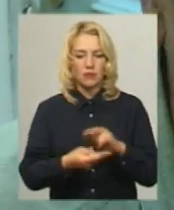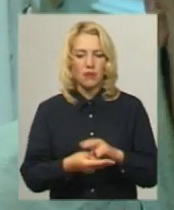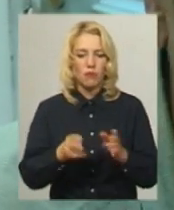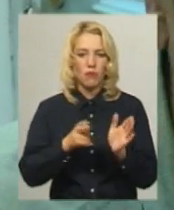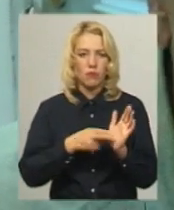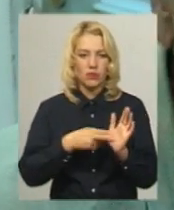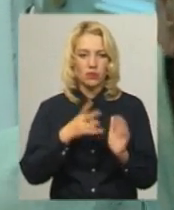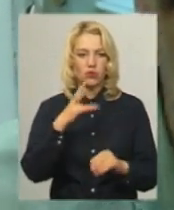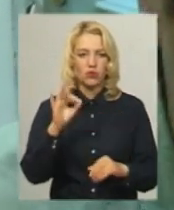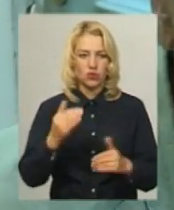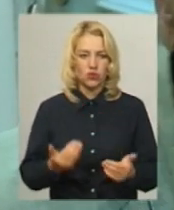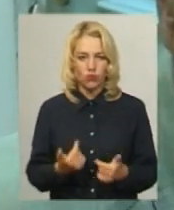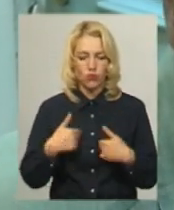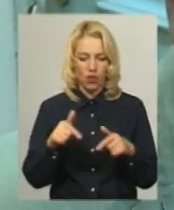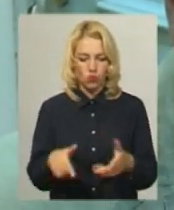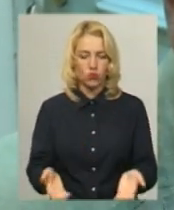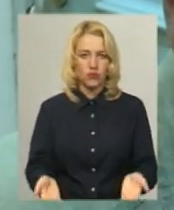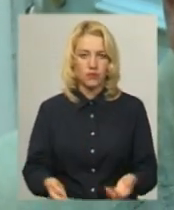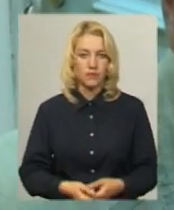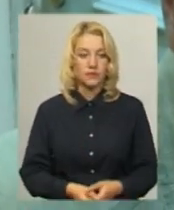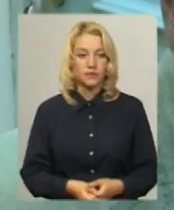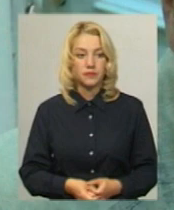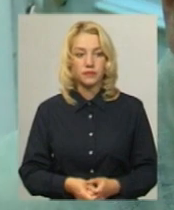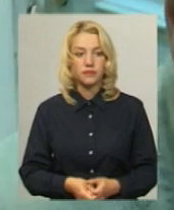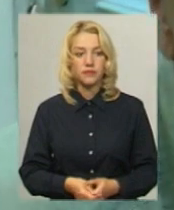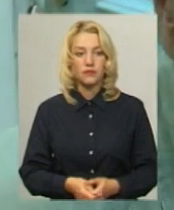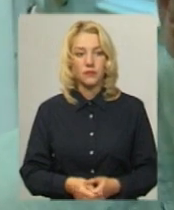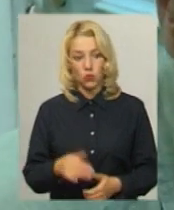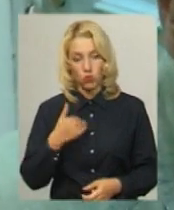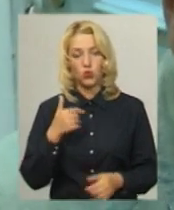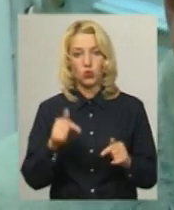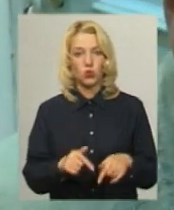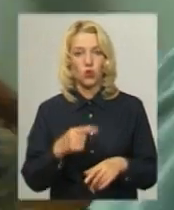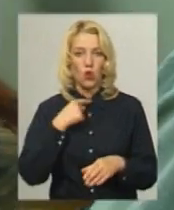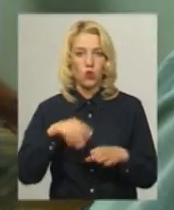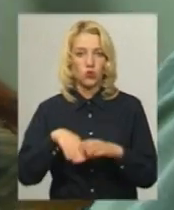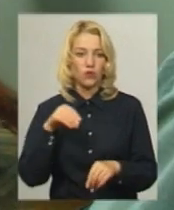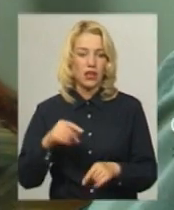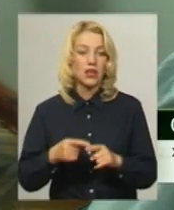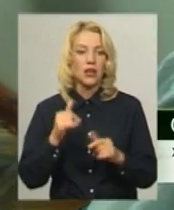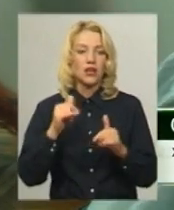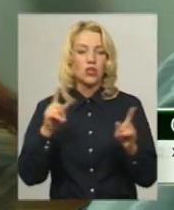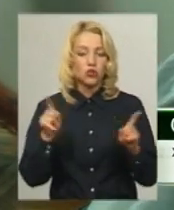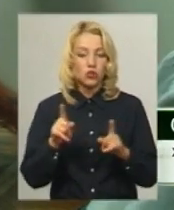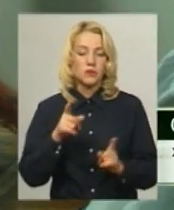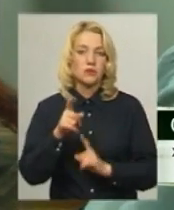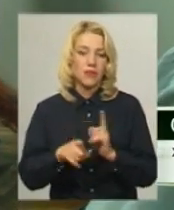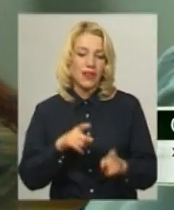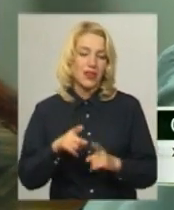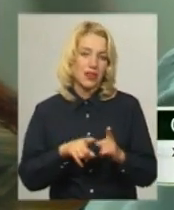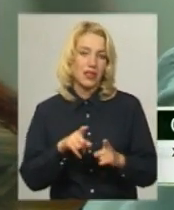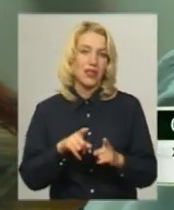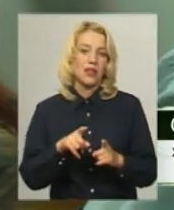живу-то я тут і хочу тут голосувати. Для того, щоб змінити адресу,